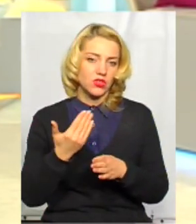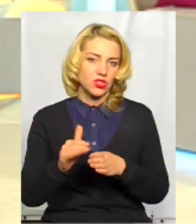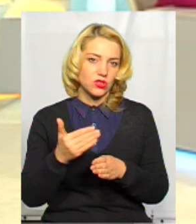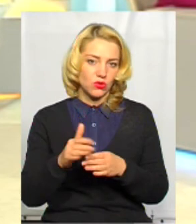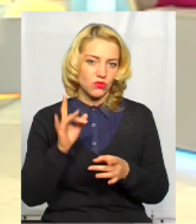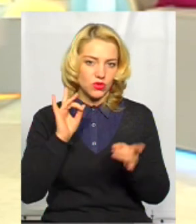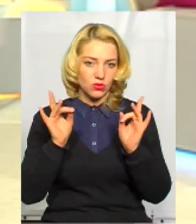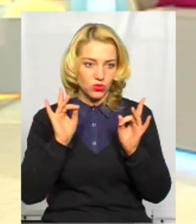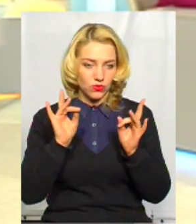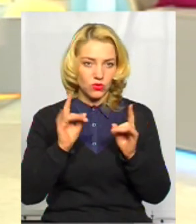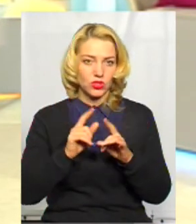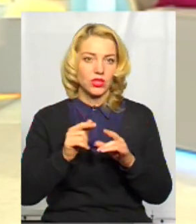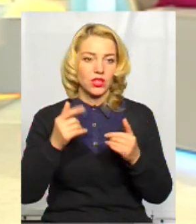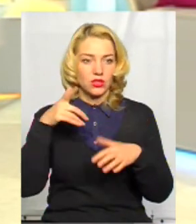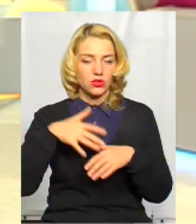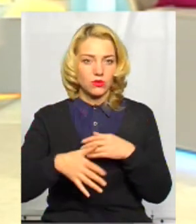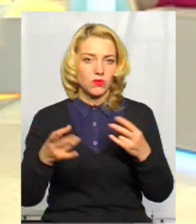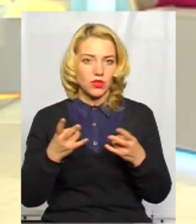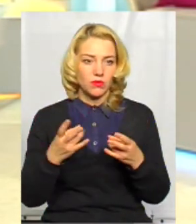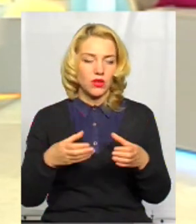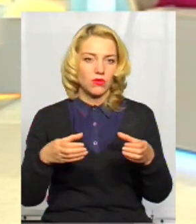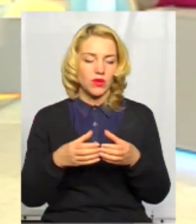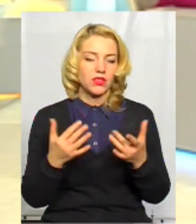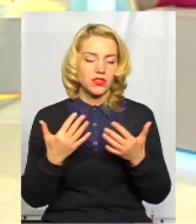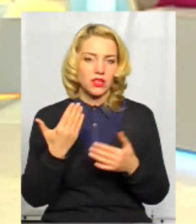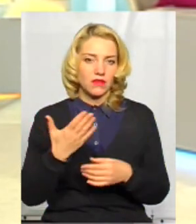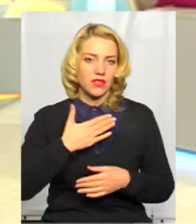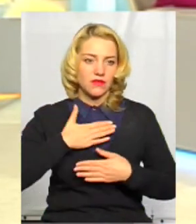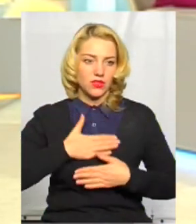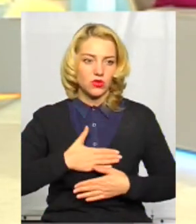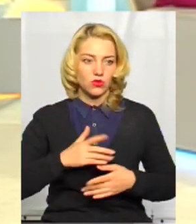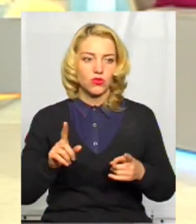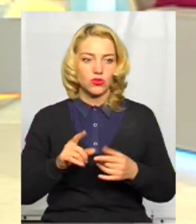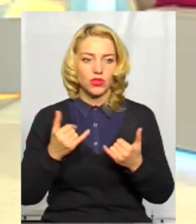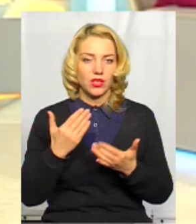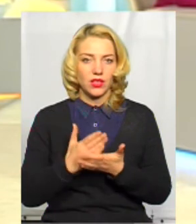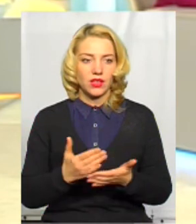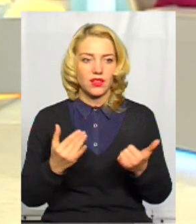озвучили сьогодні, зрозуміло, потрібна команда. Наскільки вас влаштовує те, що є нині?